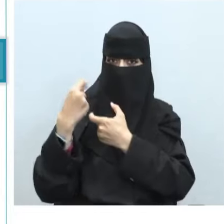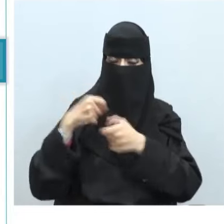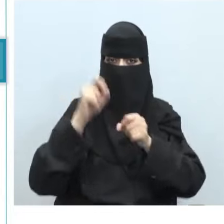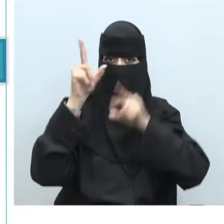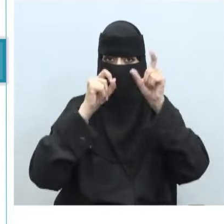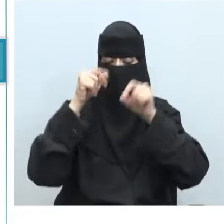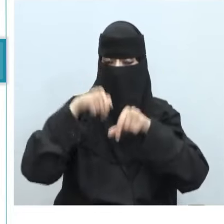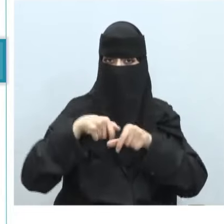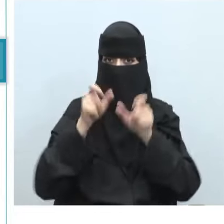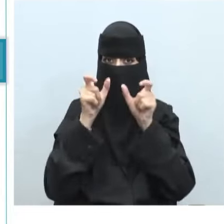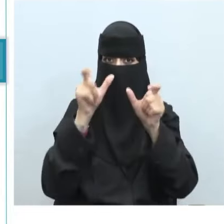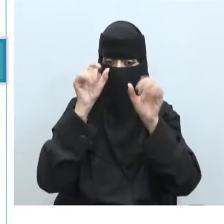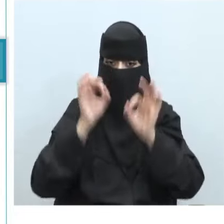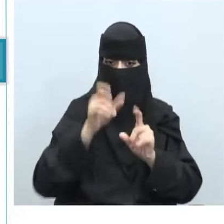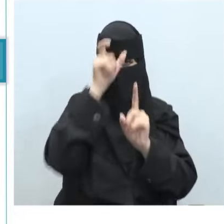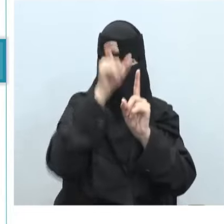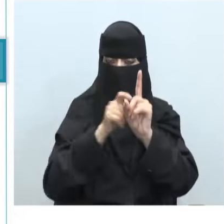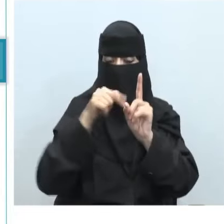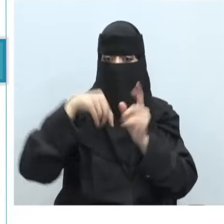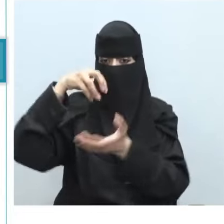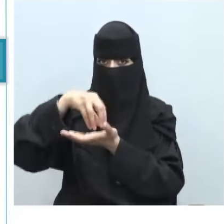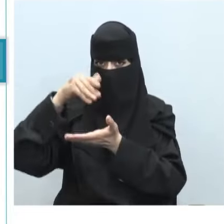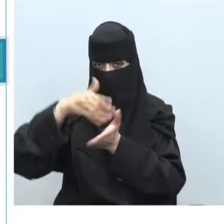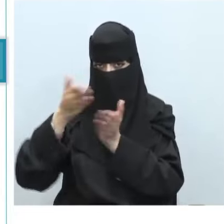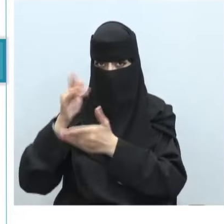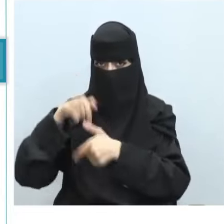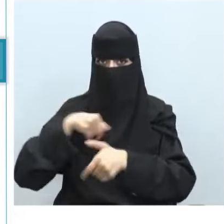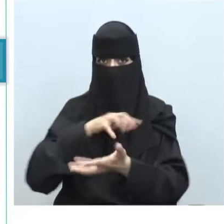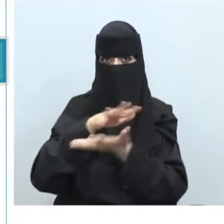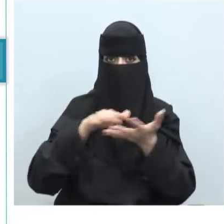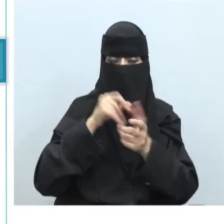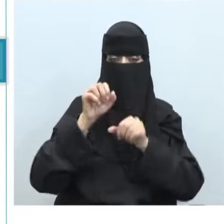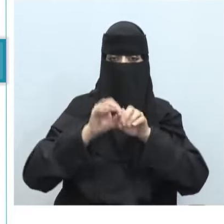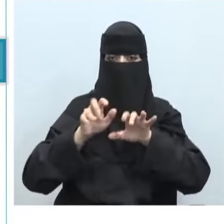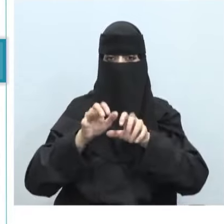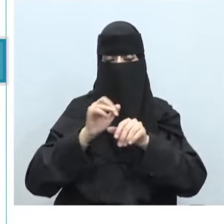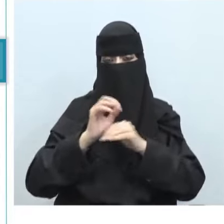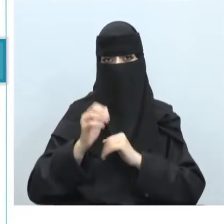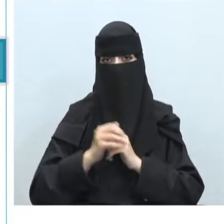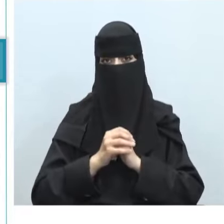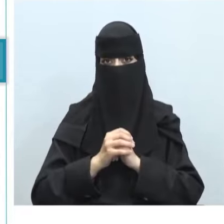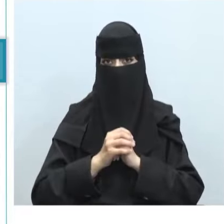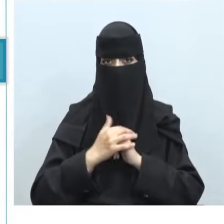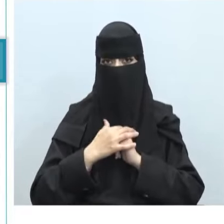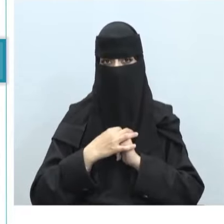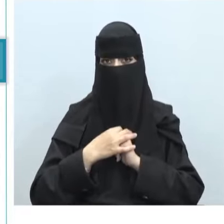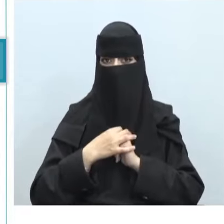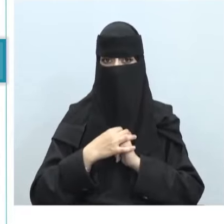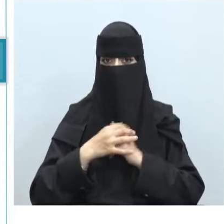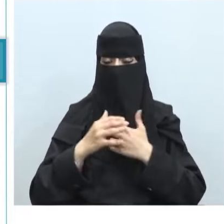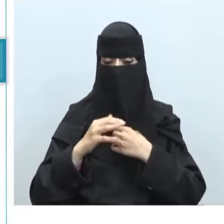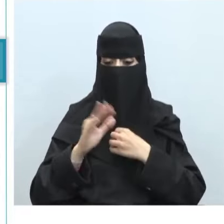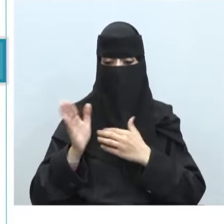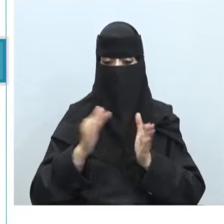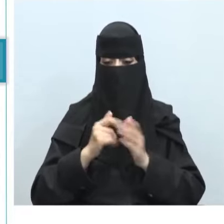وضمان سلامة المواطنين والمقيمين من الجرائم الإلكترونية يجرم